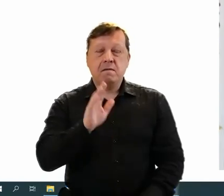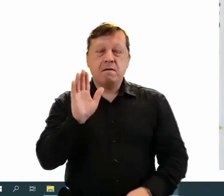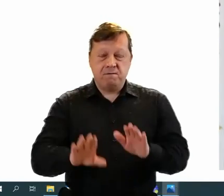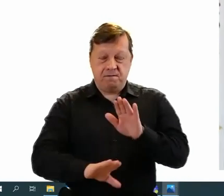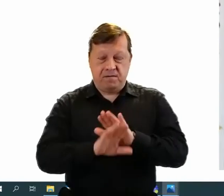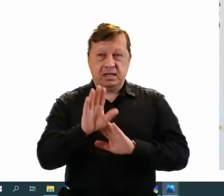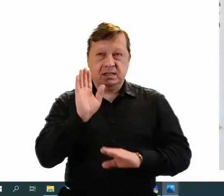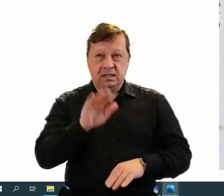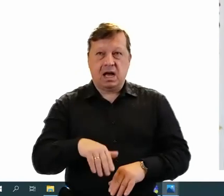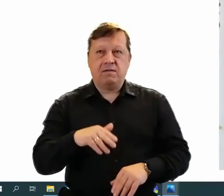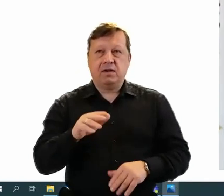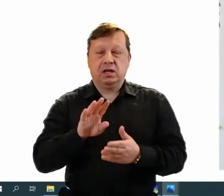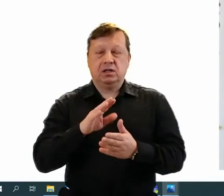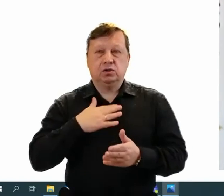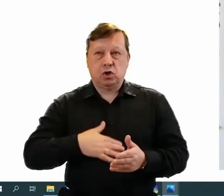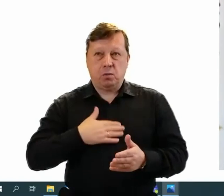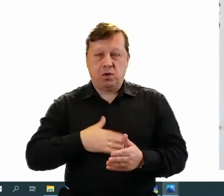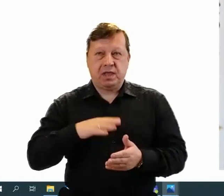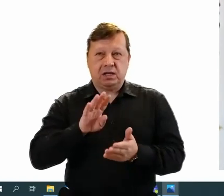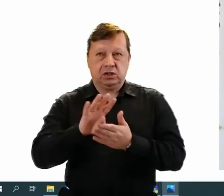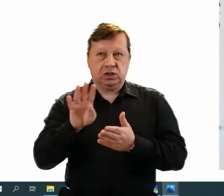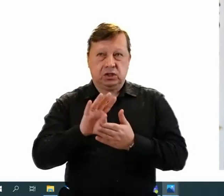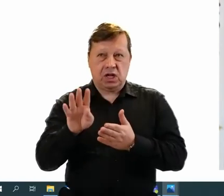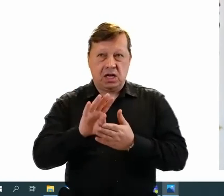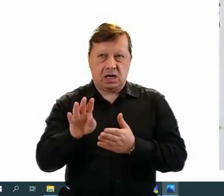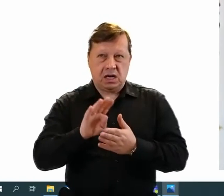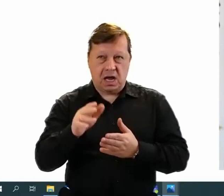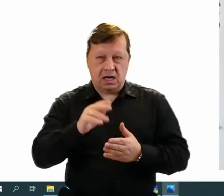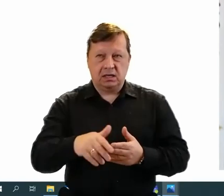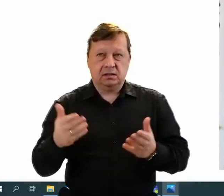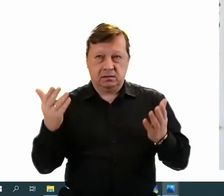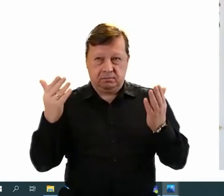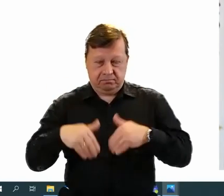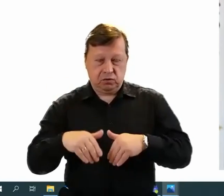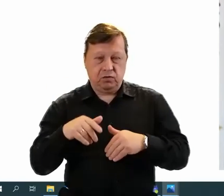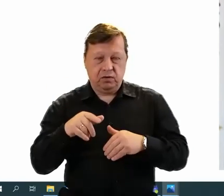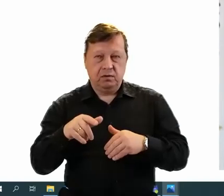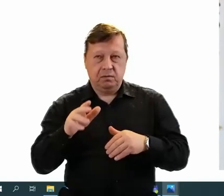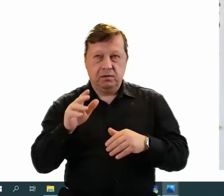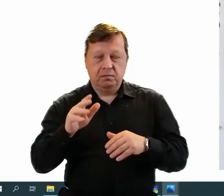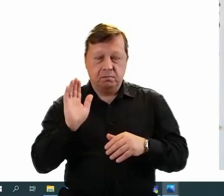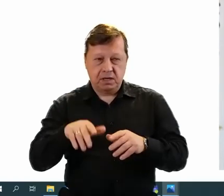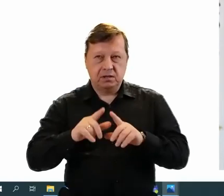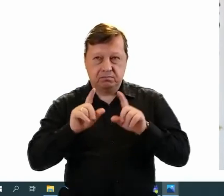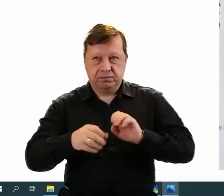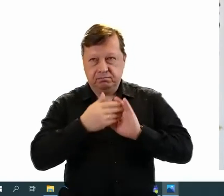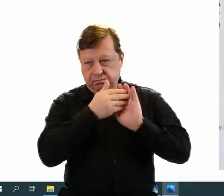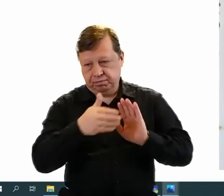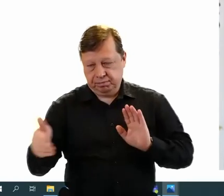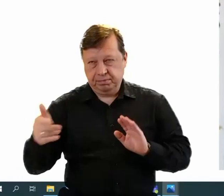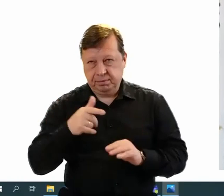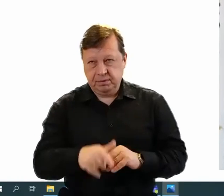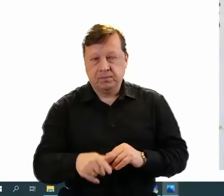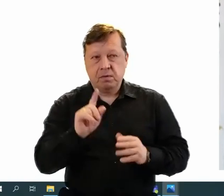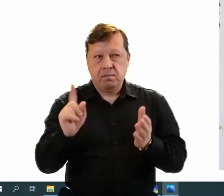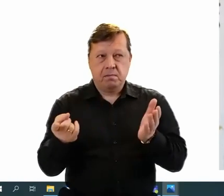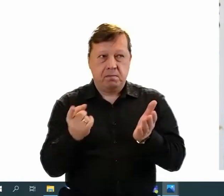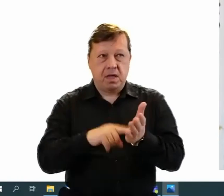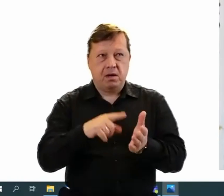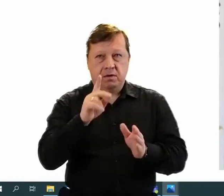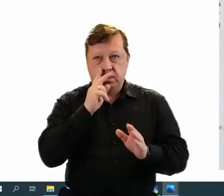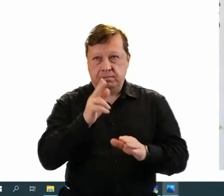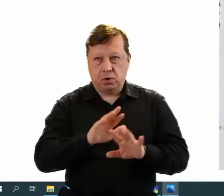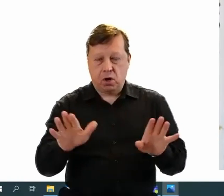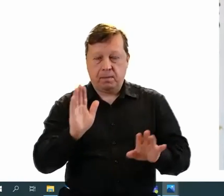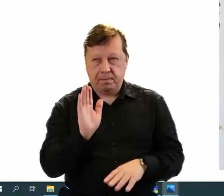zresztą w sobotę o 14.00 rusza w domu sąsiedzkim Moje Szmulki na Łochowskiej. I właśnie tam będziemy to zdjęcie po raz pierwszy pokazywać.